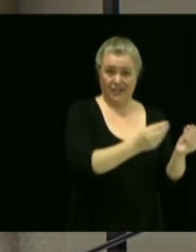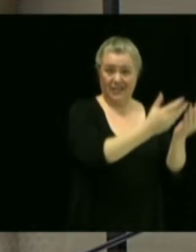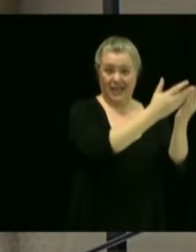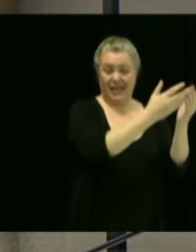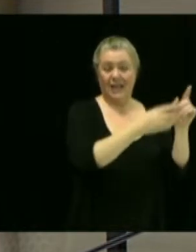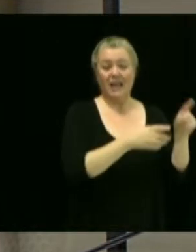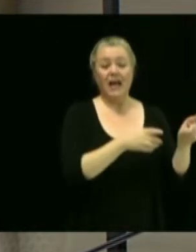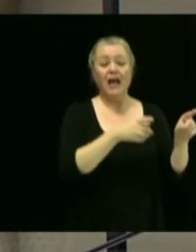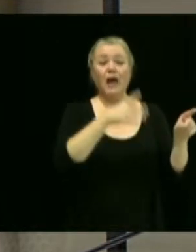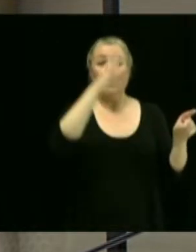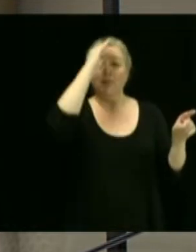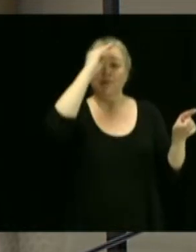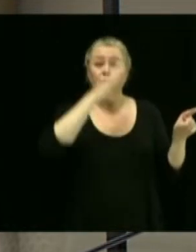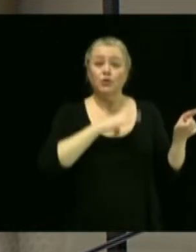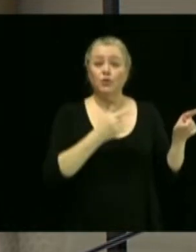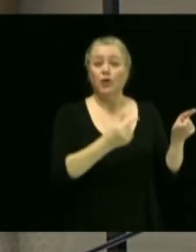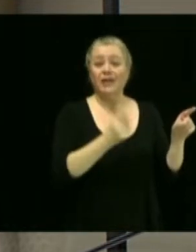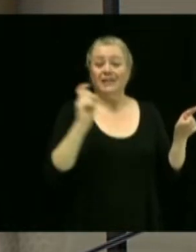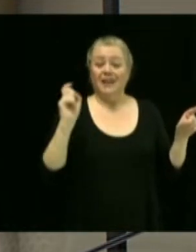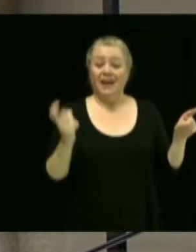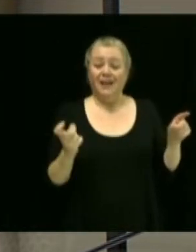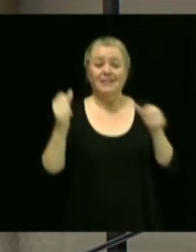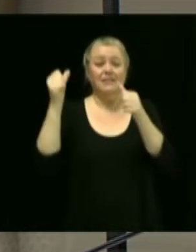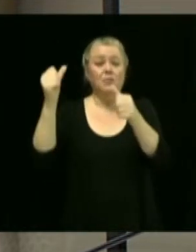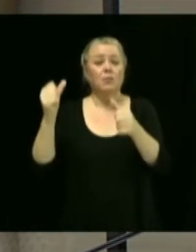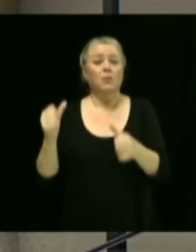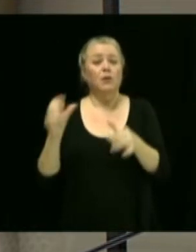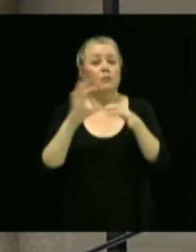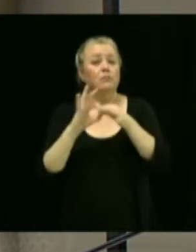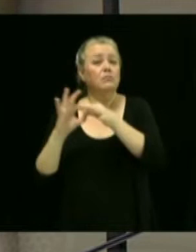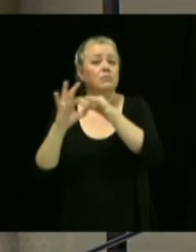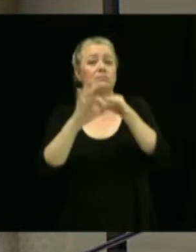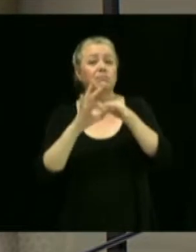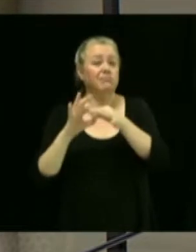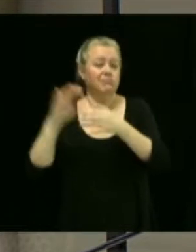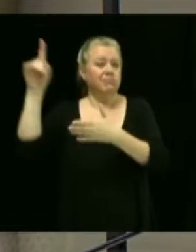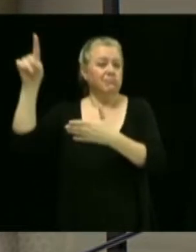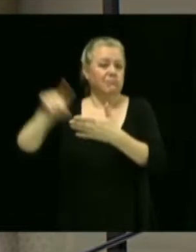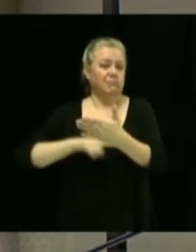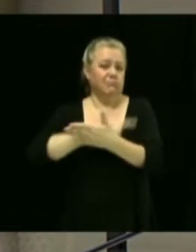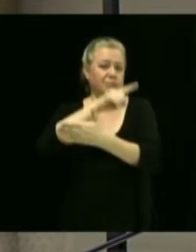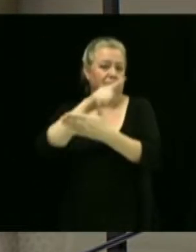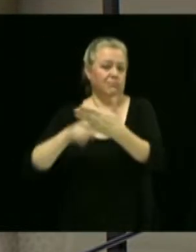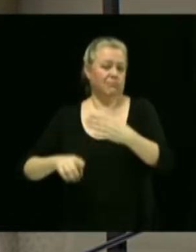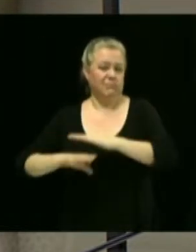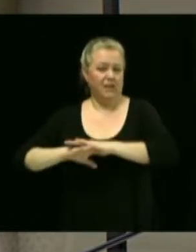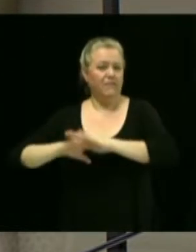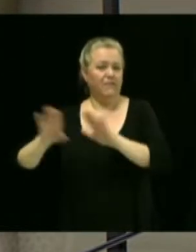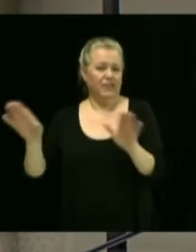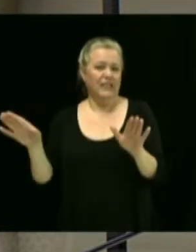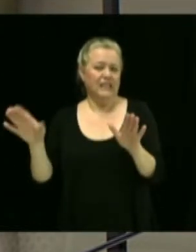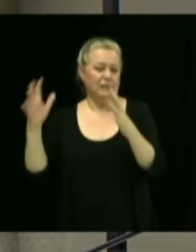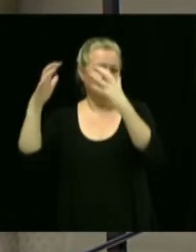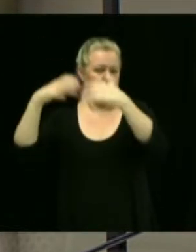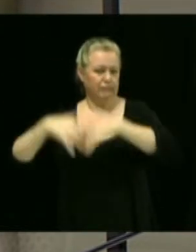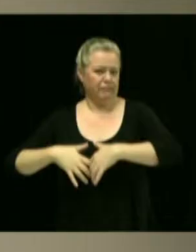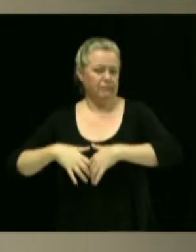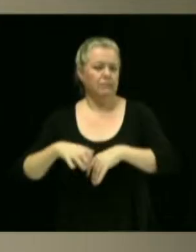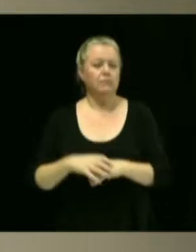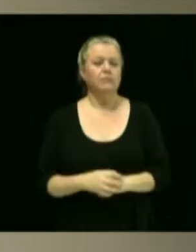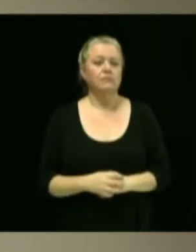'occupait actuellement M. Goyette, c'est-à-dire le poste de coordonnateur au sein de la Direction générale des divisions des technologies de l'information.